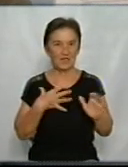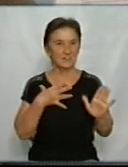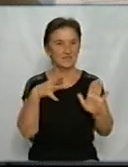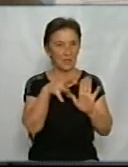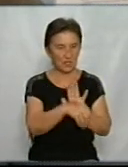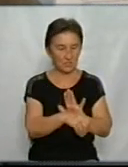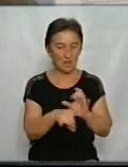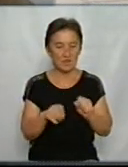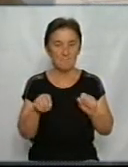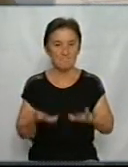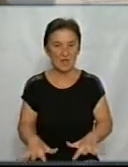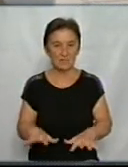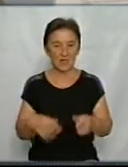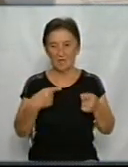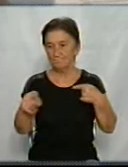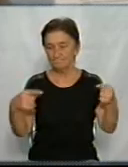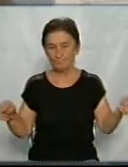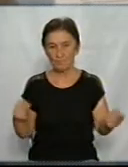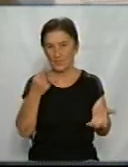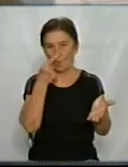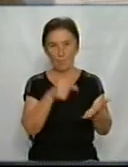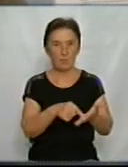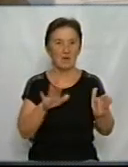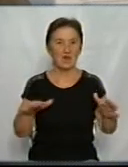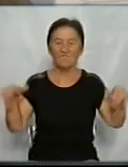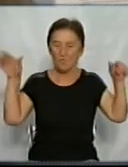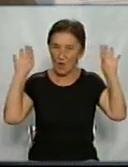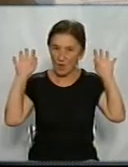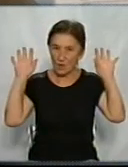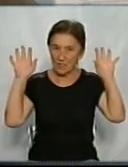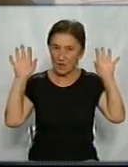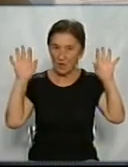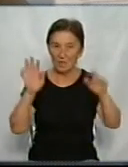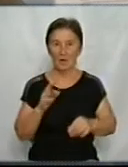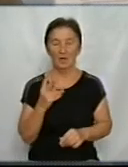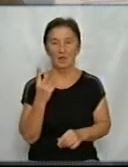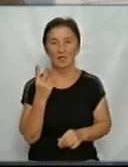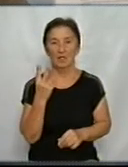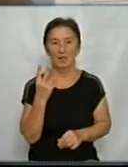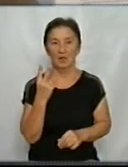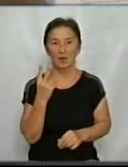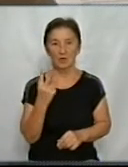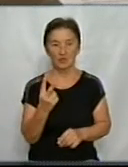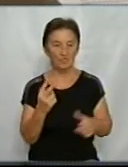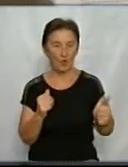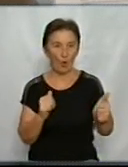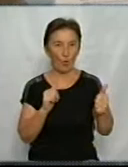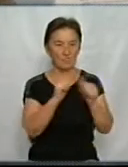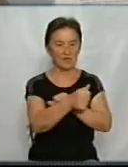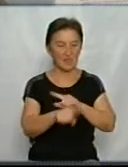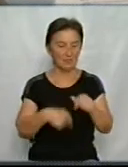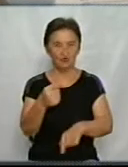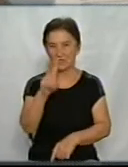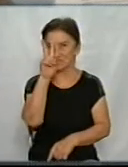на місці. Решта хлопців потрапила до полону. Двух з них обміняли буквально через два